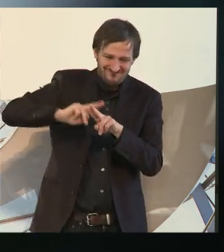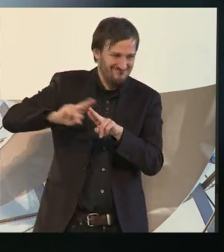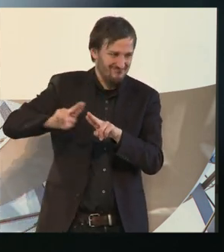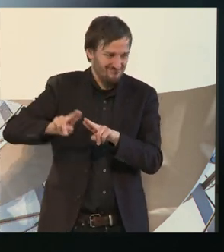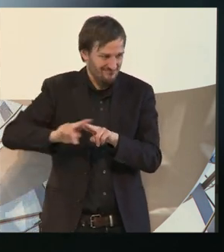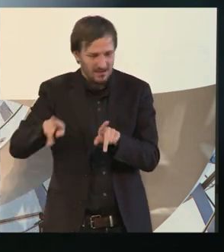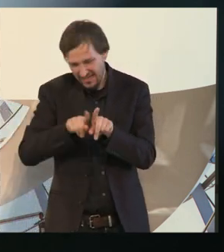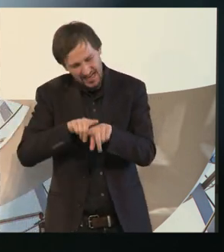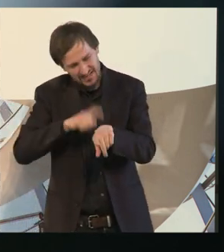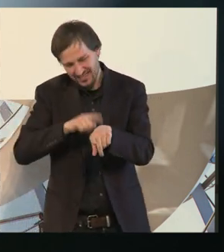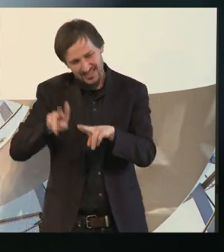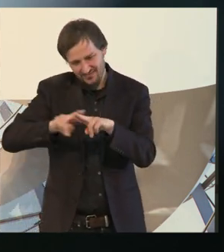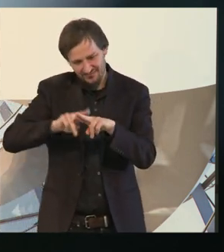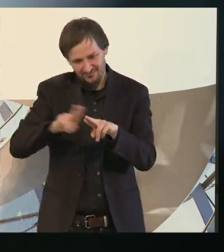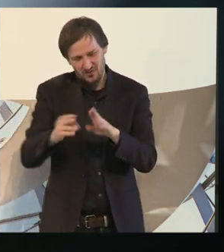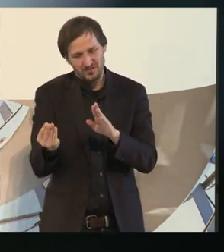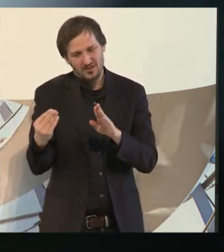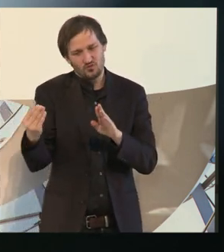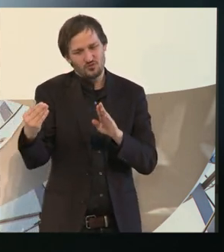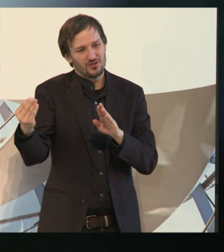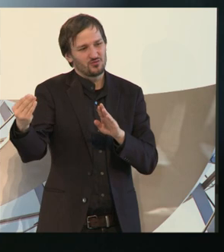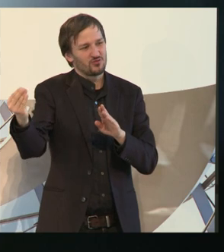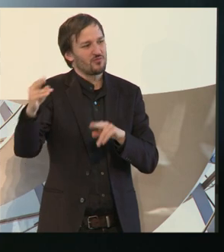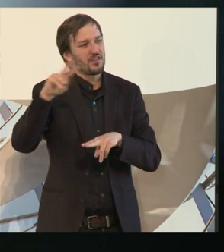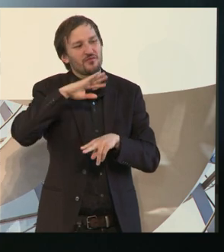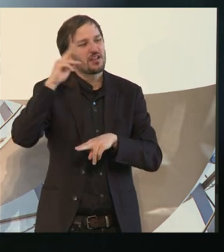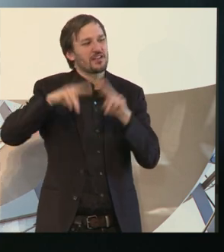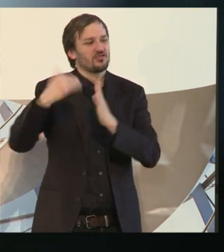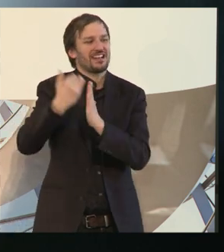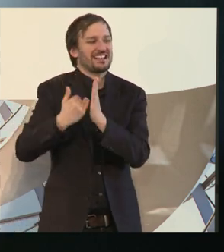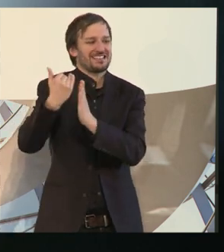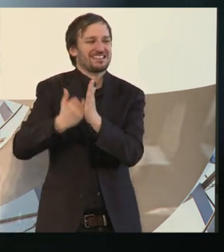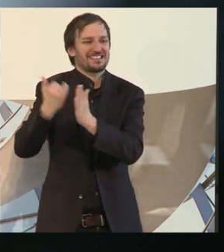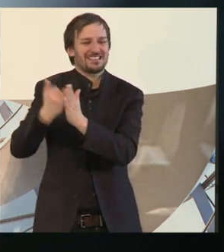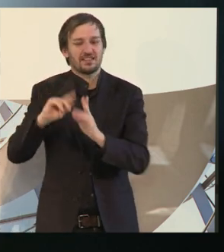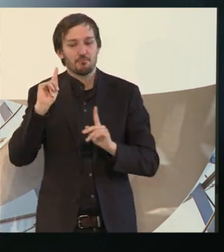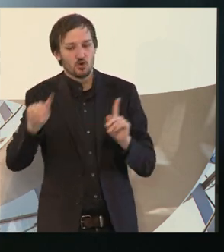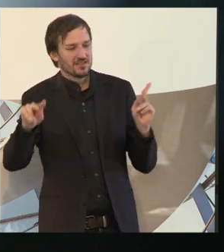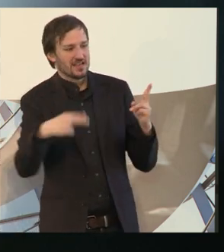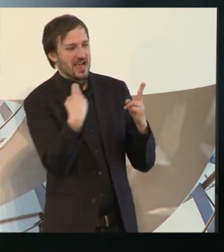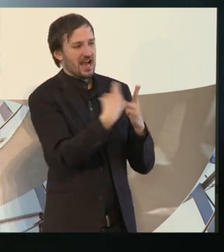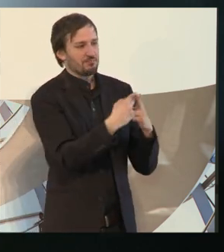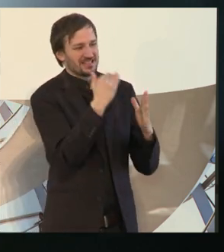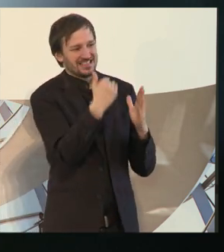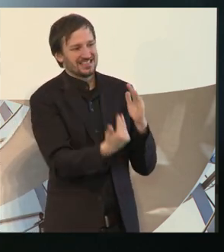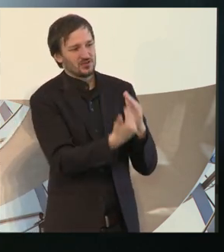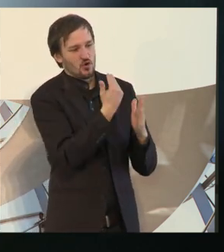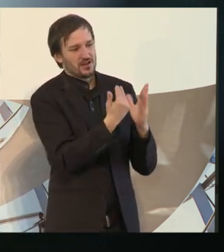kleines Schwänzchen dazu angesetzt. Die sollten auch angepasst werden an diese